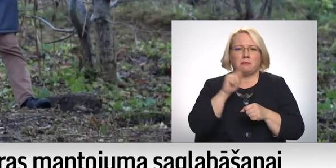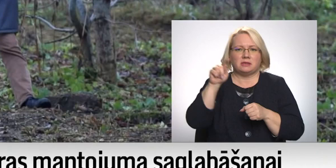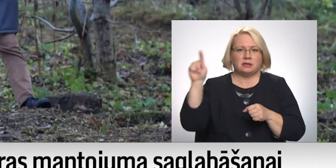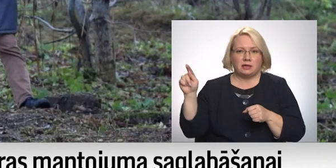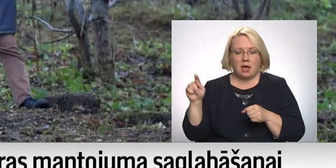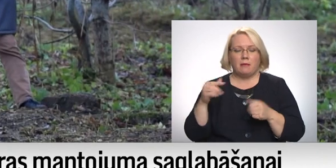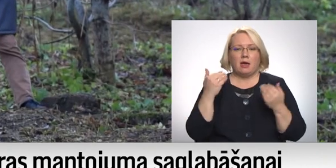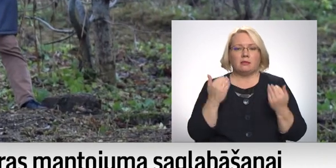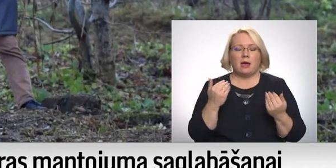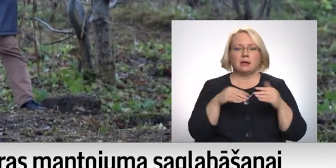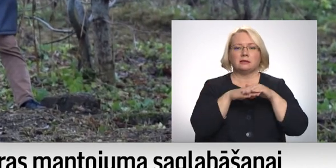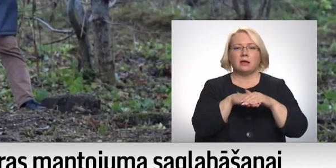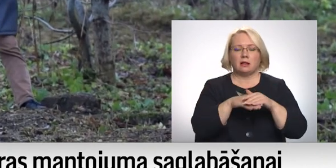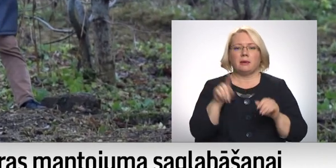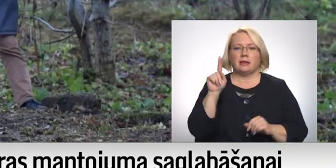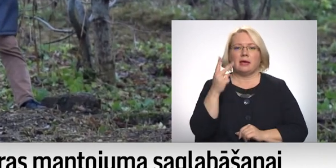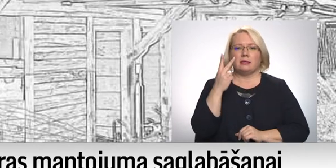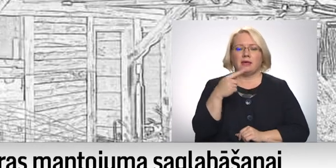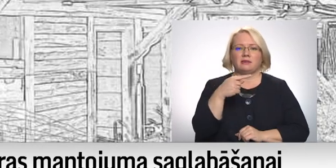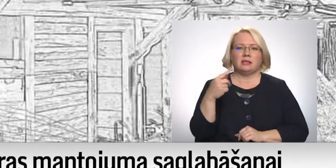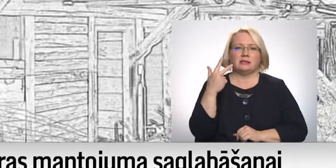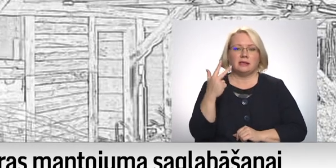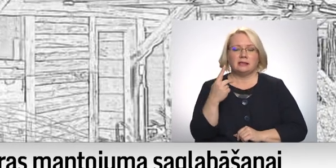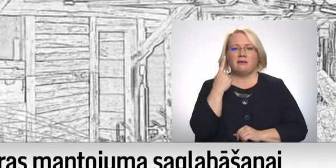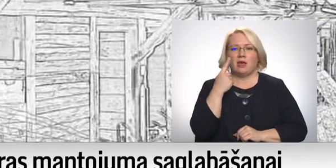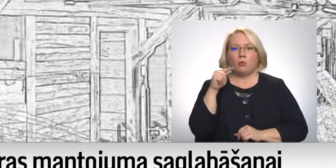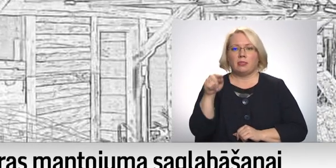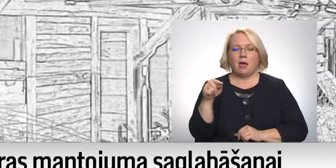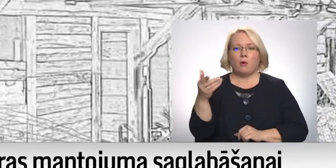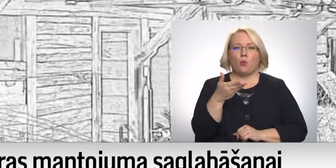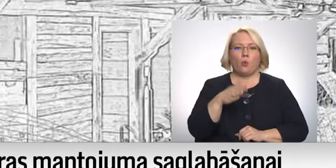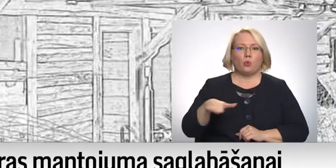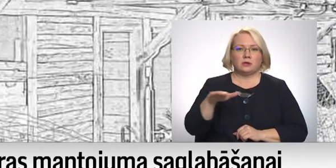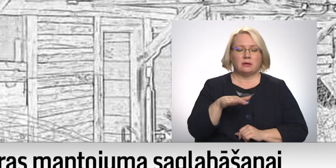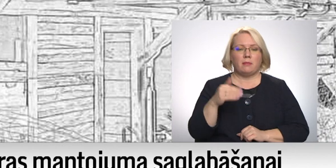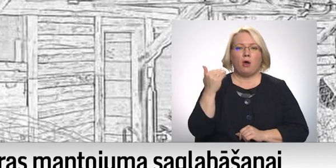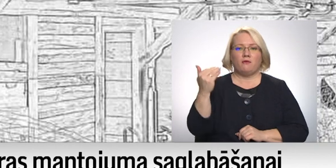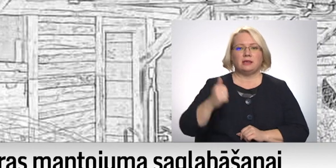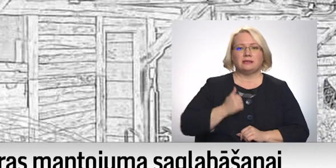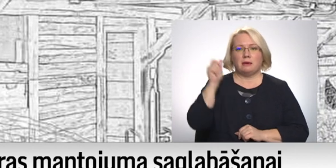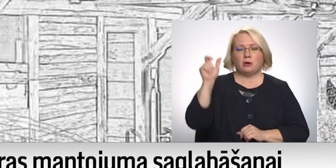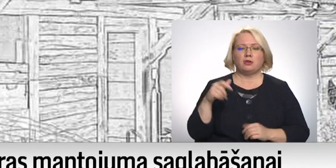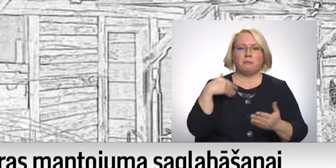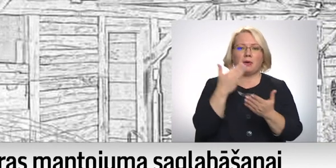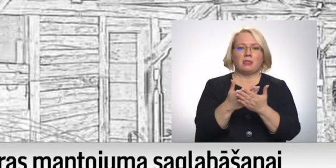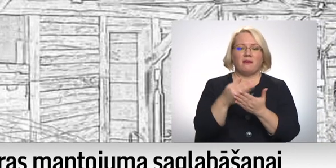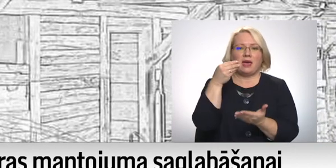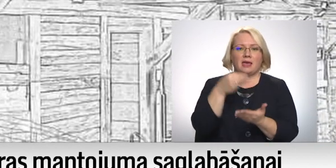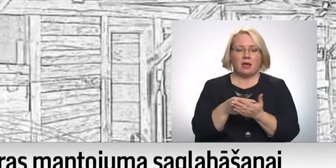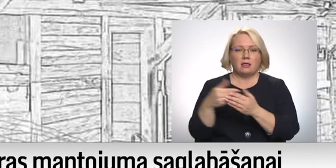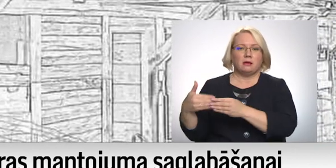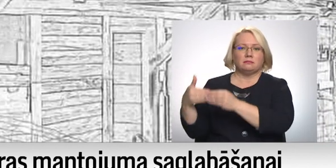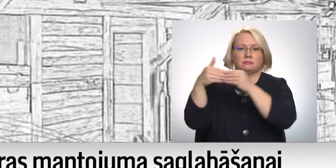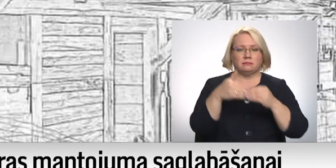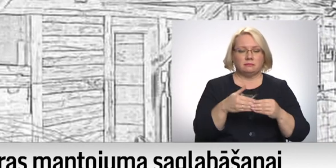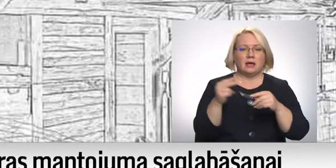Šobrīd puslīdz saglabājušās divas līdz trīs. Viena no tādām tepat kurzemē, kuras īpašnieks piedāvājas to iegādāties, pārvest un